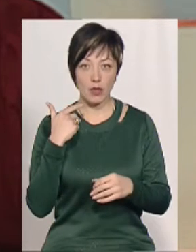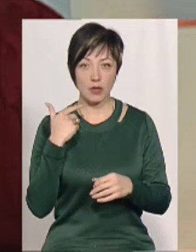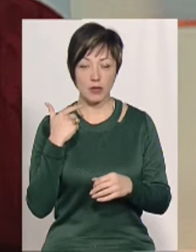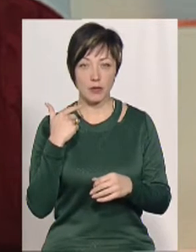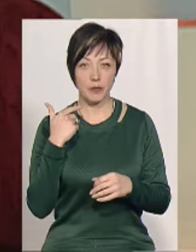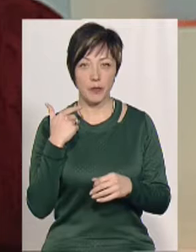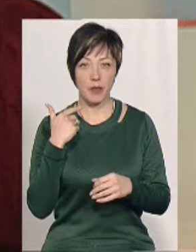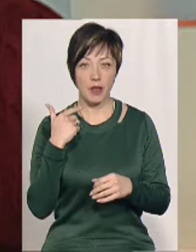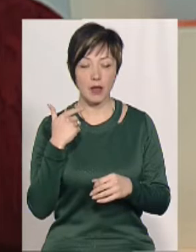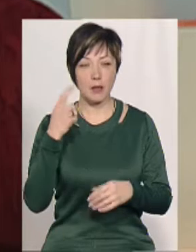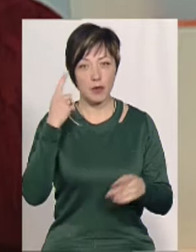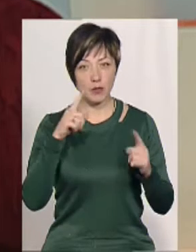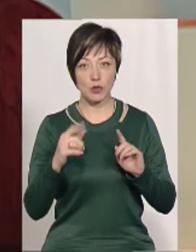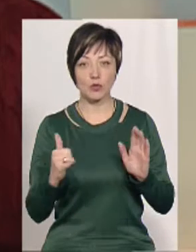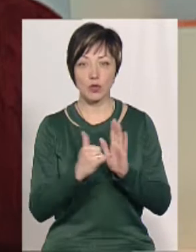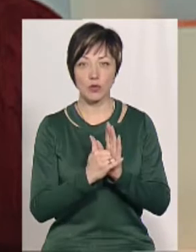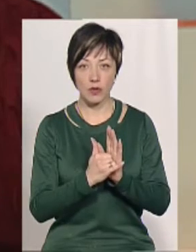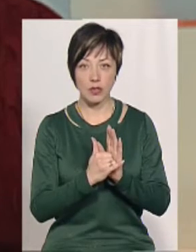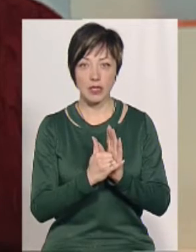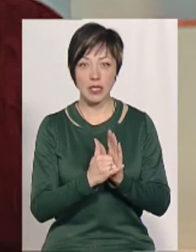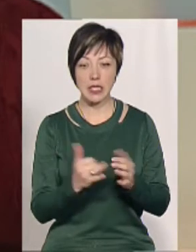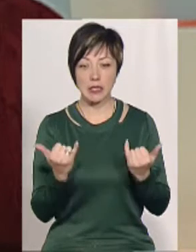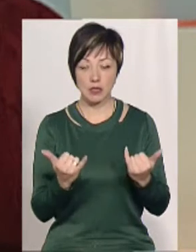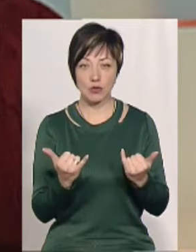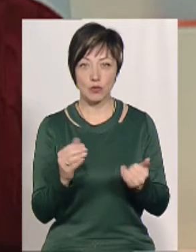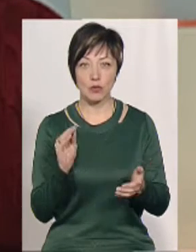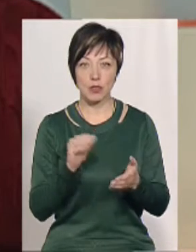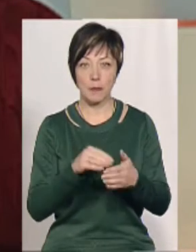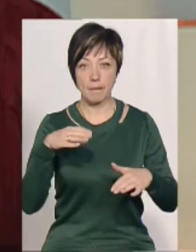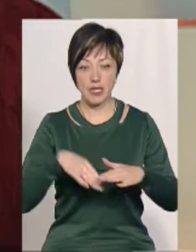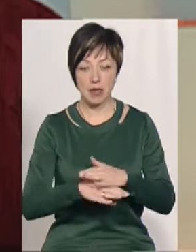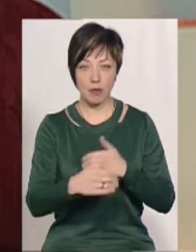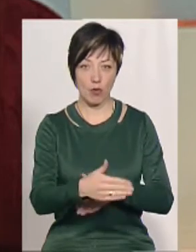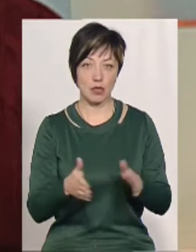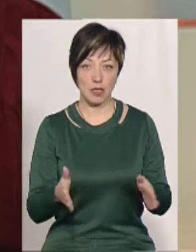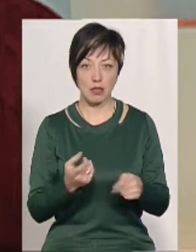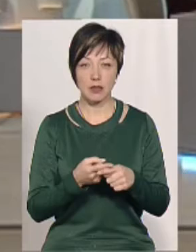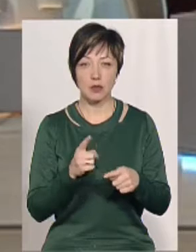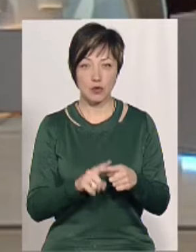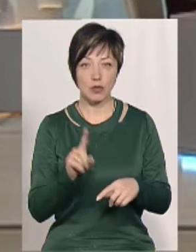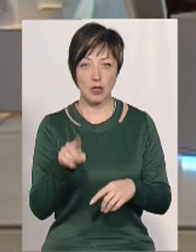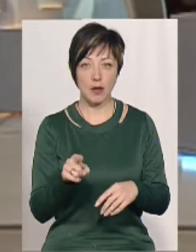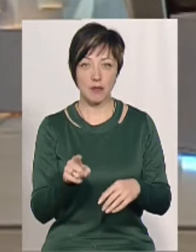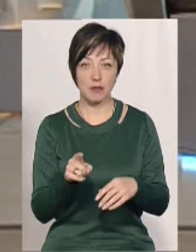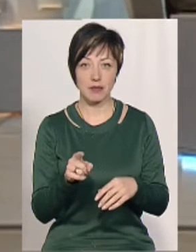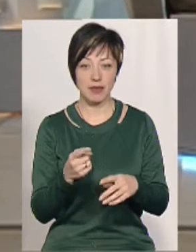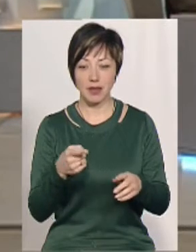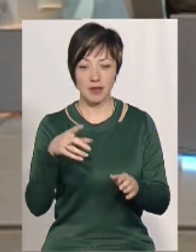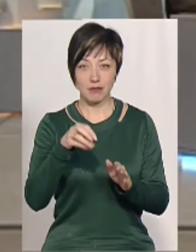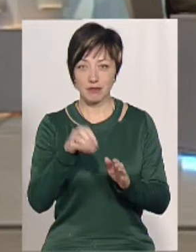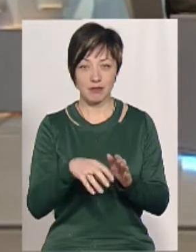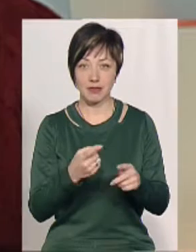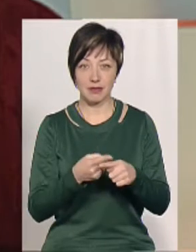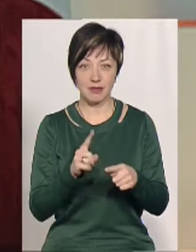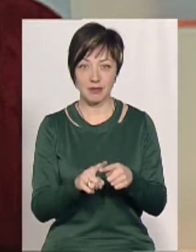примудрилися встромити в тільки що поставлений підземний контейнер. Це при тому, що там вхід зовсім не вийде? Так,